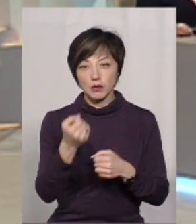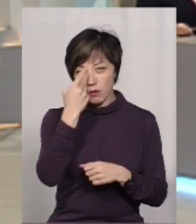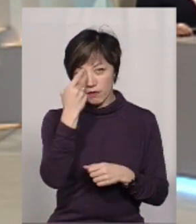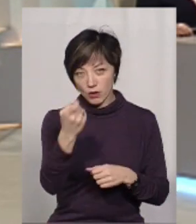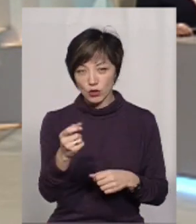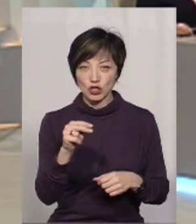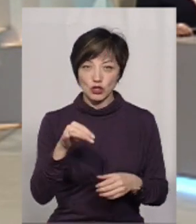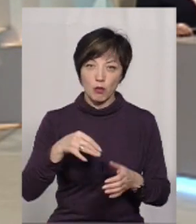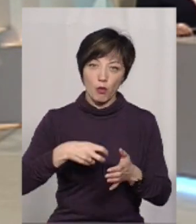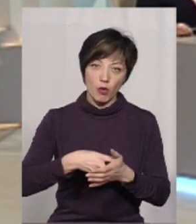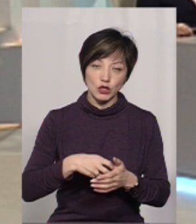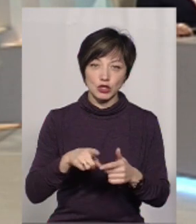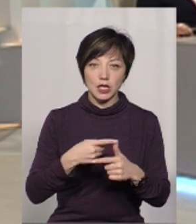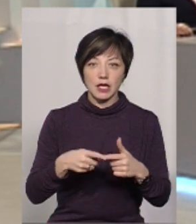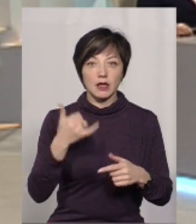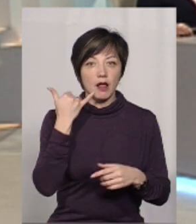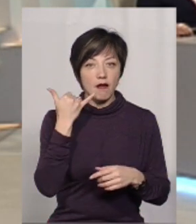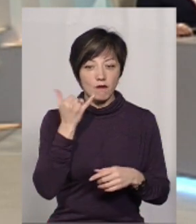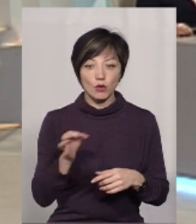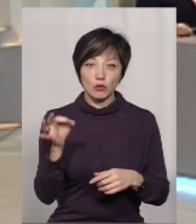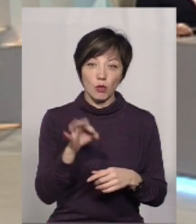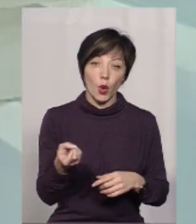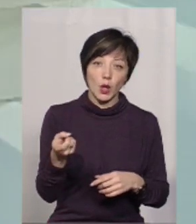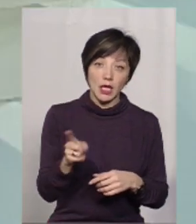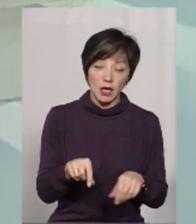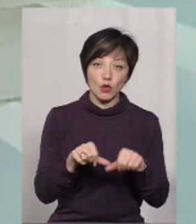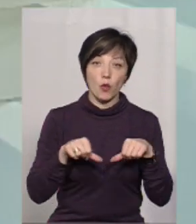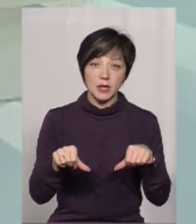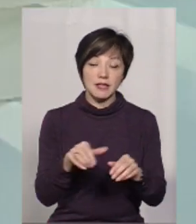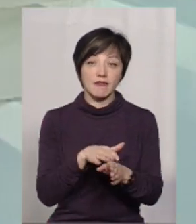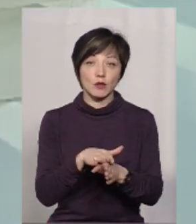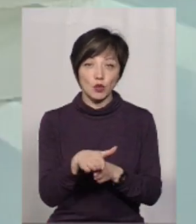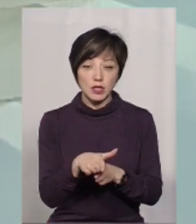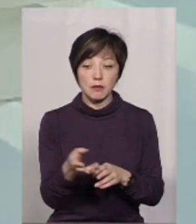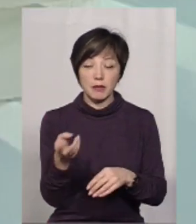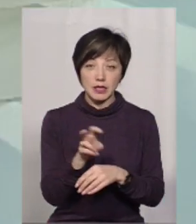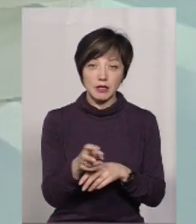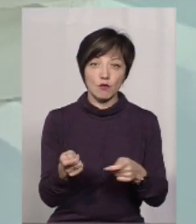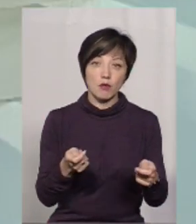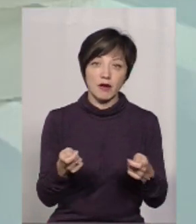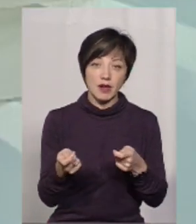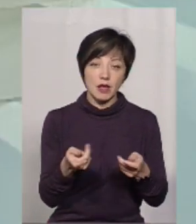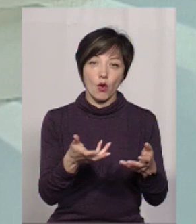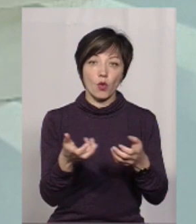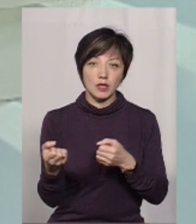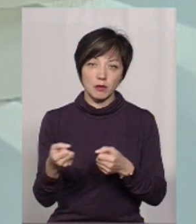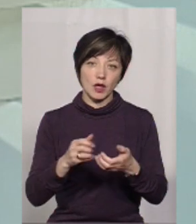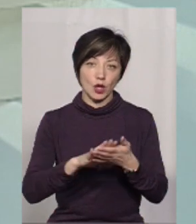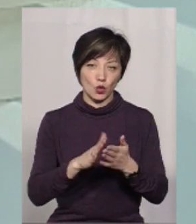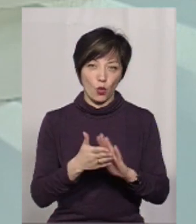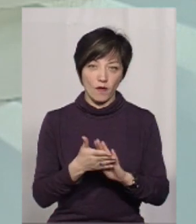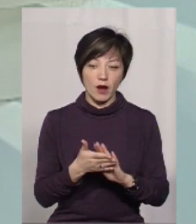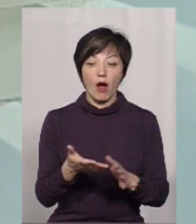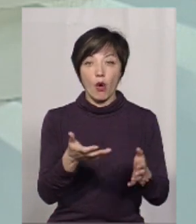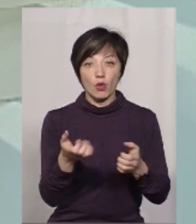повідомлення чи по пошті, чи по телефону про те, що вже комісія відбулася. Прийдіть в управління і отримайте договір.